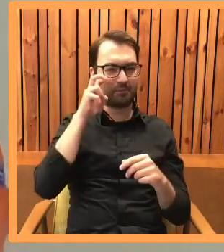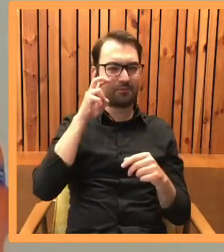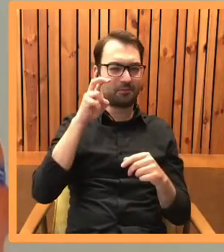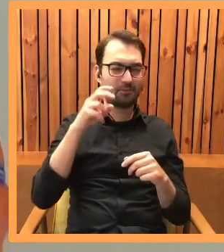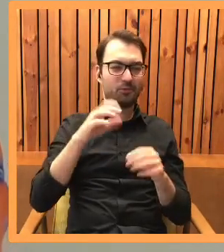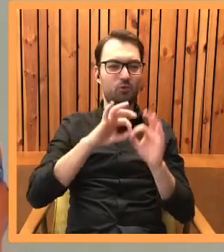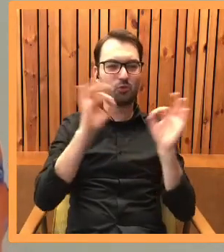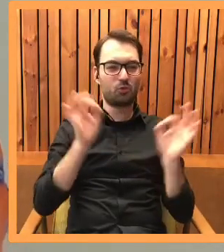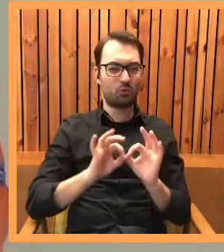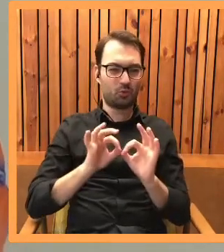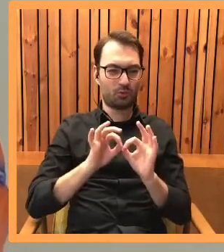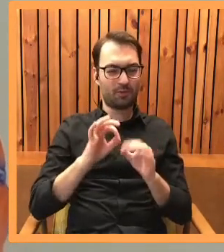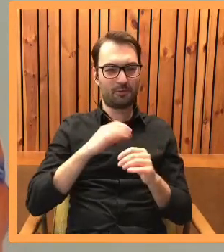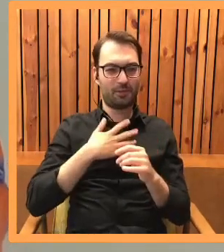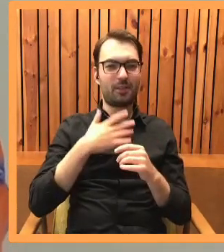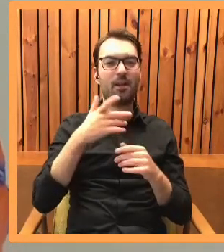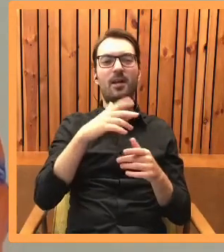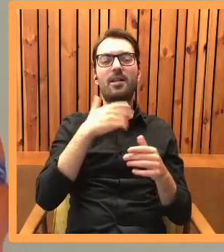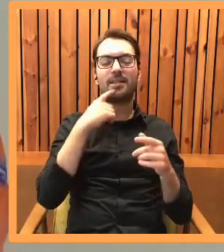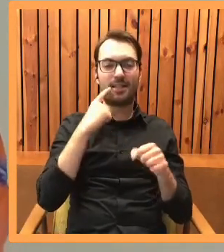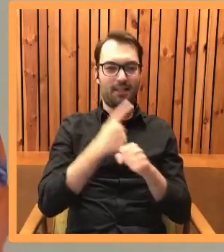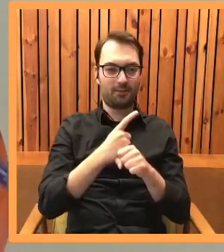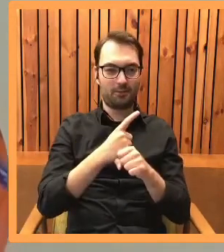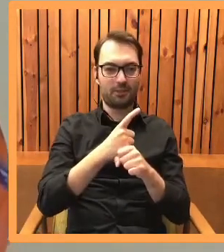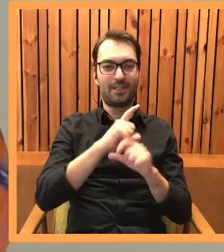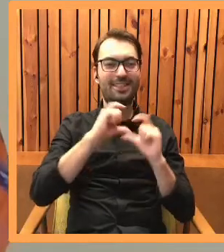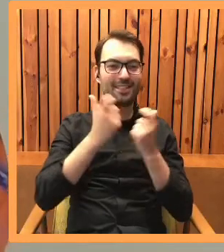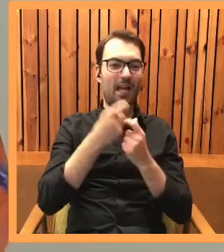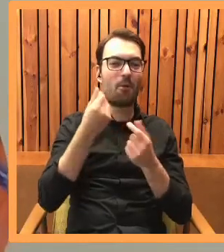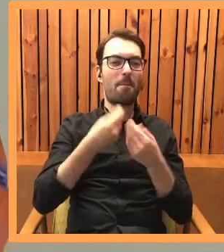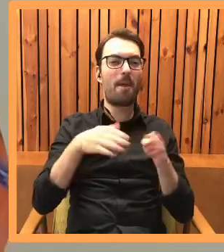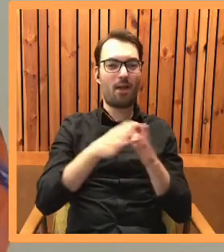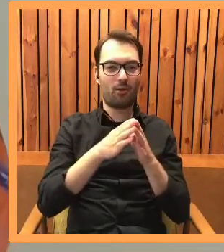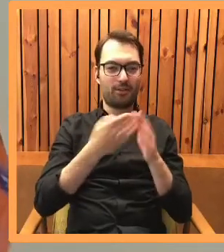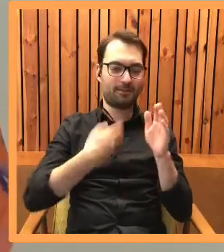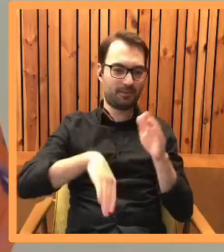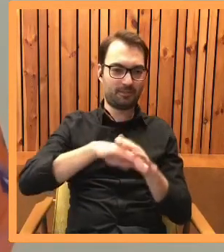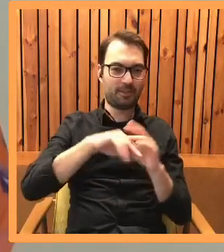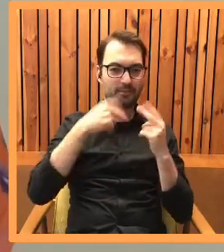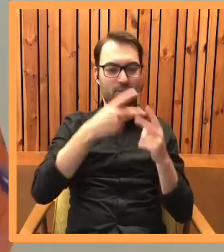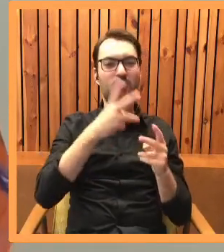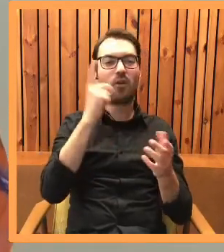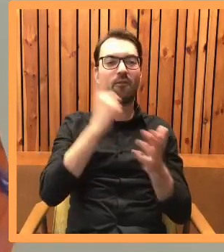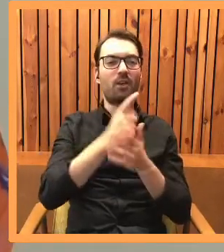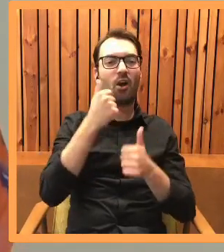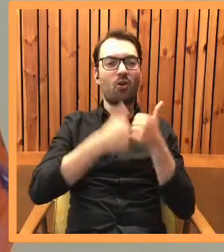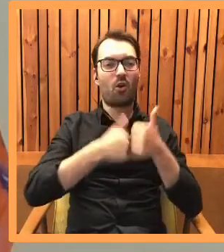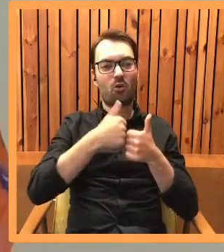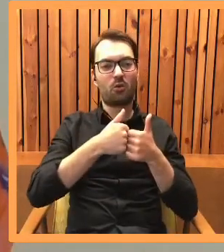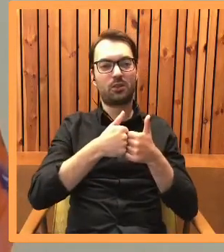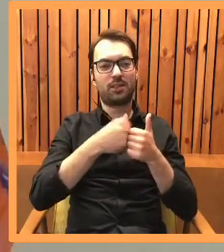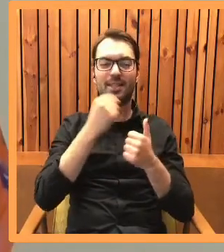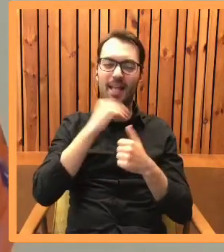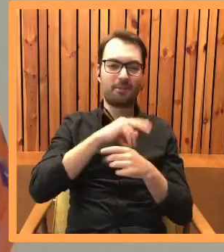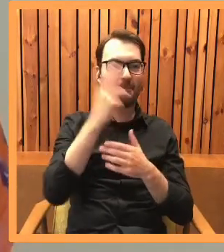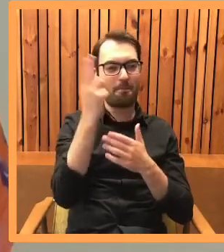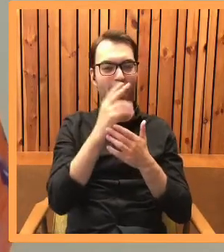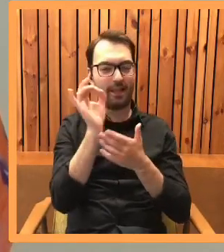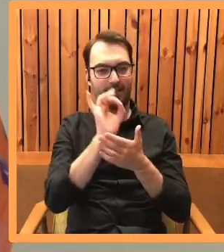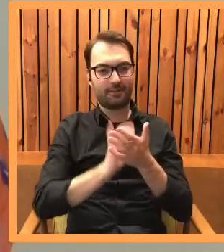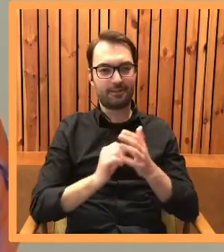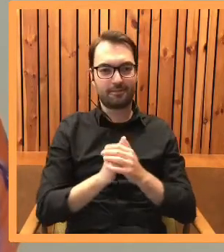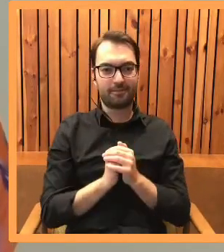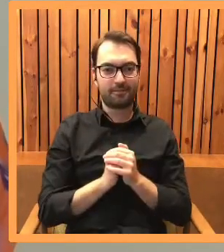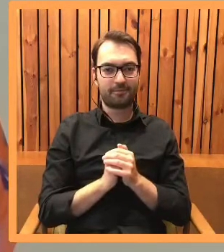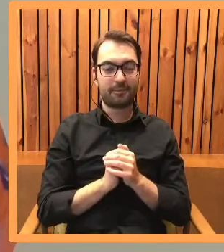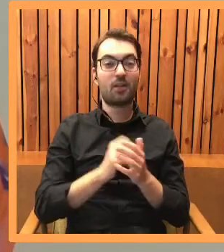który postanawia, że cały swój majątek przekaże w spadku osobie, która wygra konkurs na najlepszego malarza, grafika. I tam